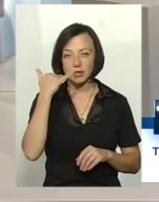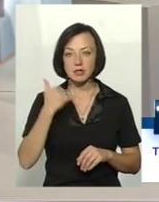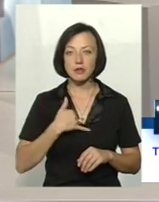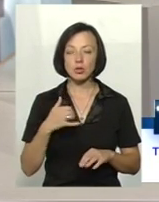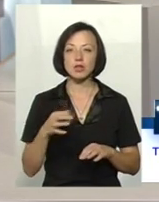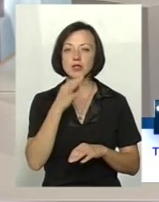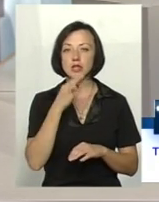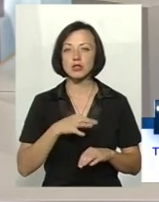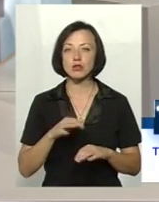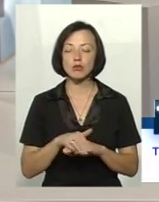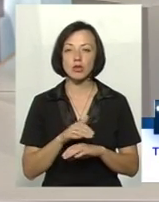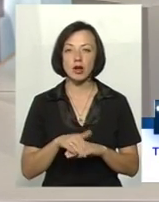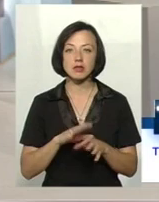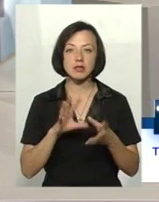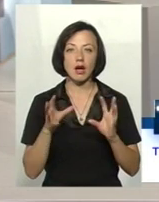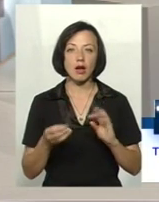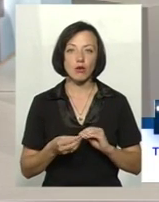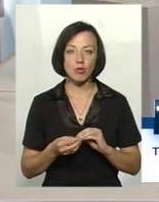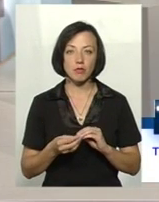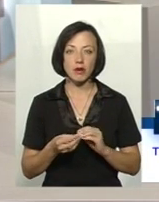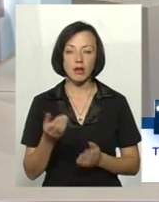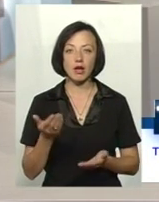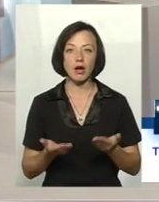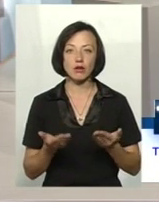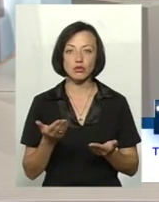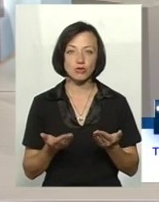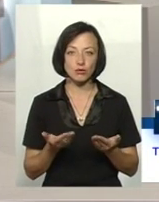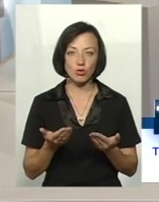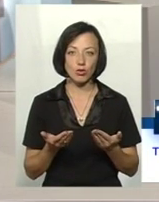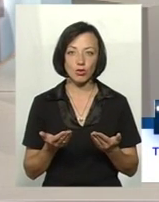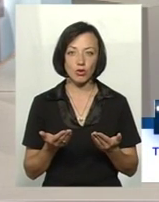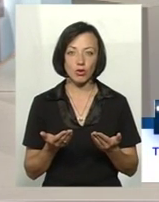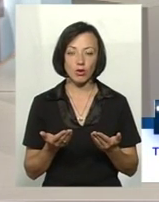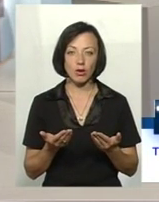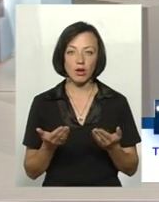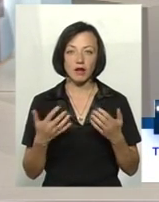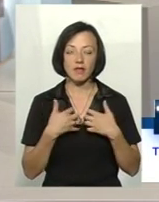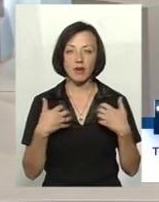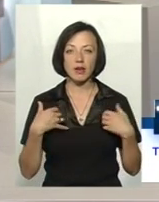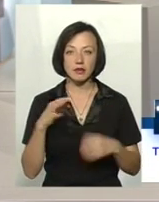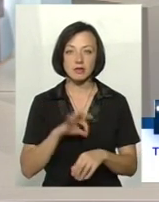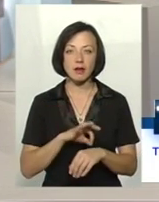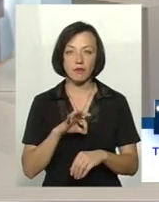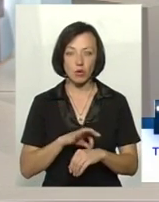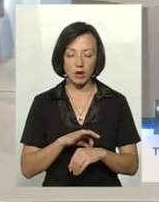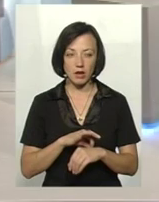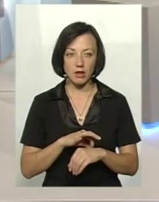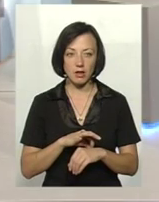будь ласка, загалом, якщо тварина захворіла, хворіє,